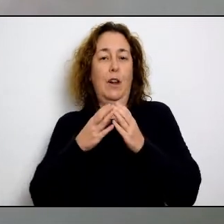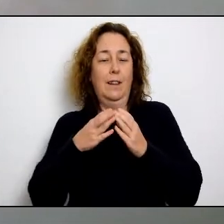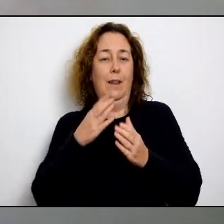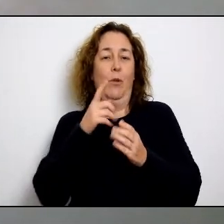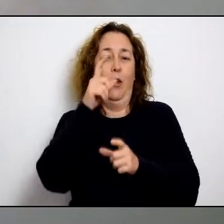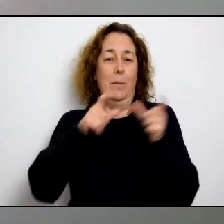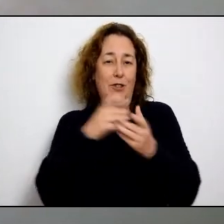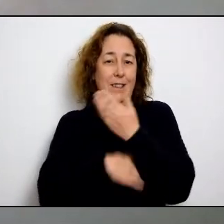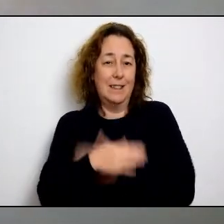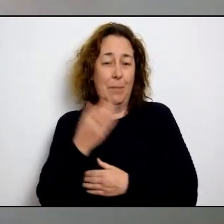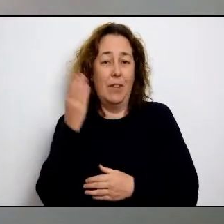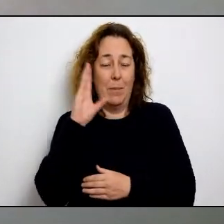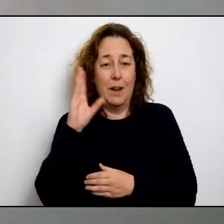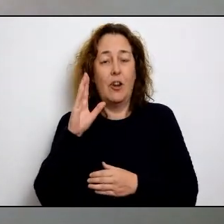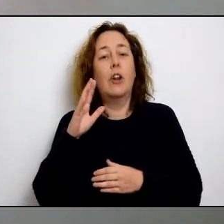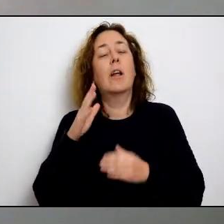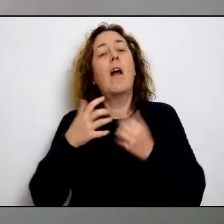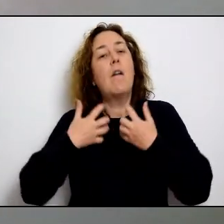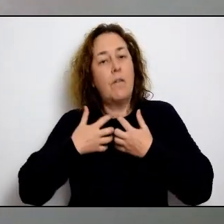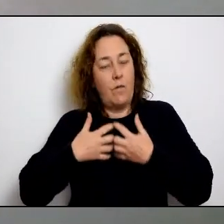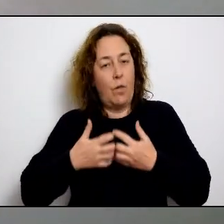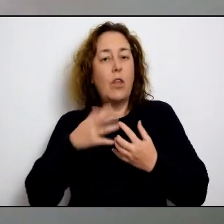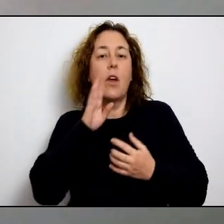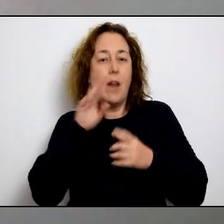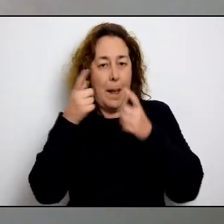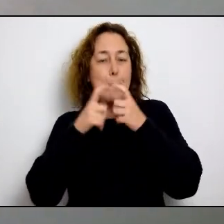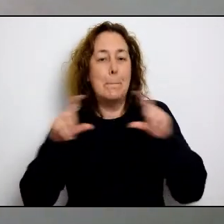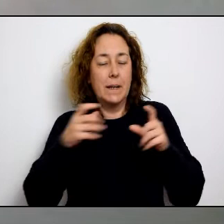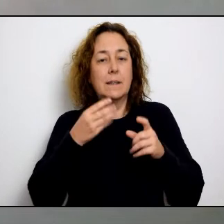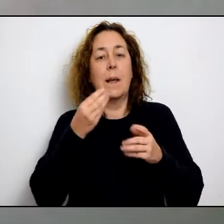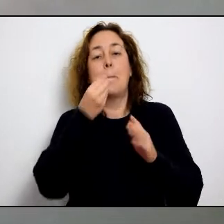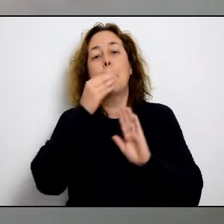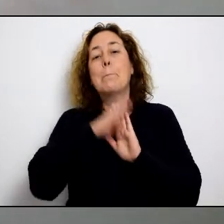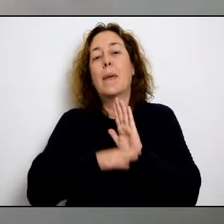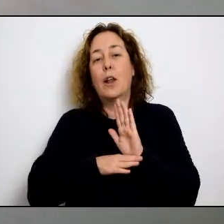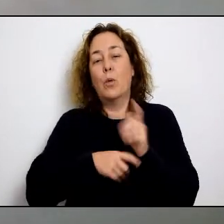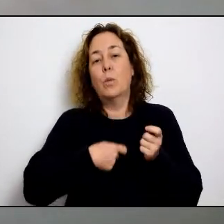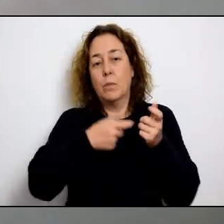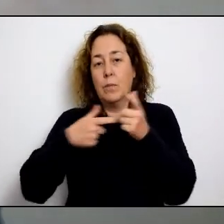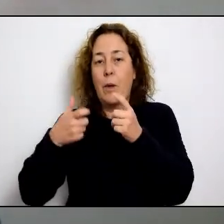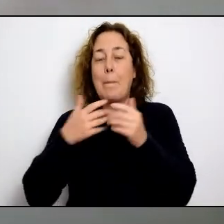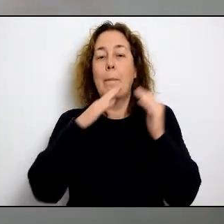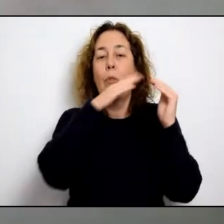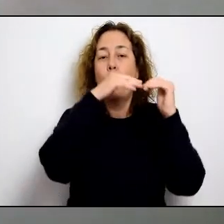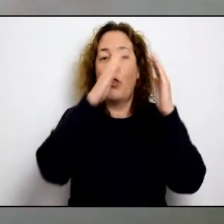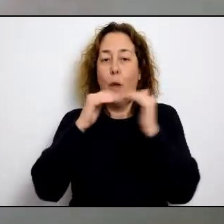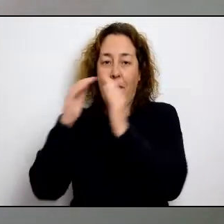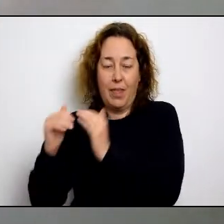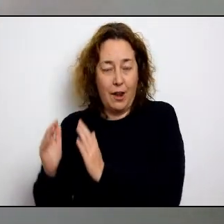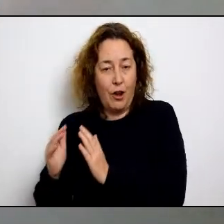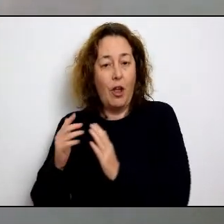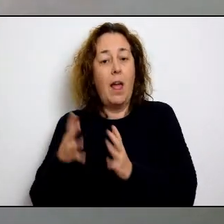i també 13 entitats diferents que abarquen tot el col·lectiu de persones amb discapacitat de Menorca, tenim en actiu